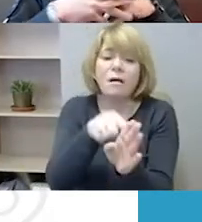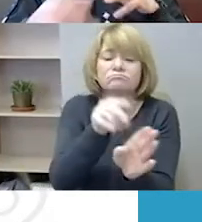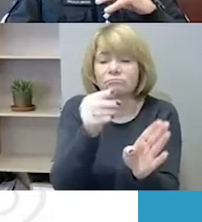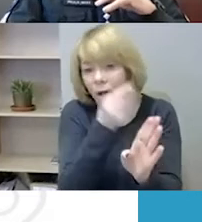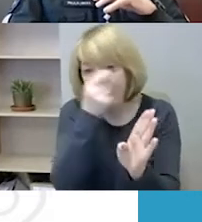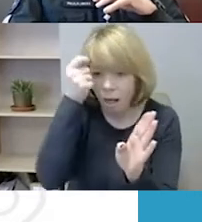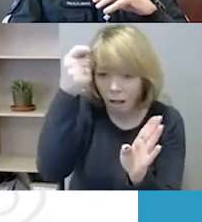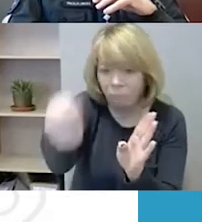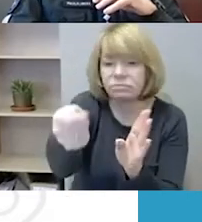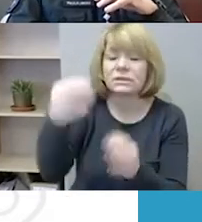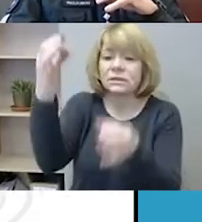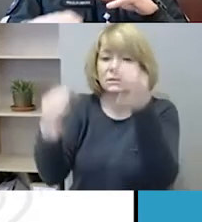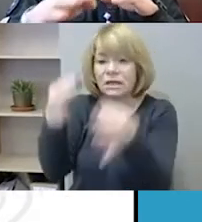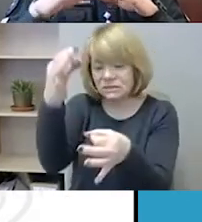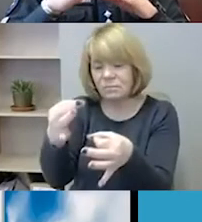būtų nubausti.